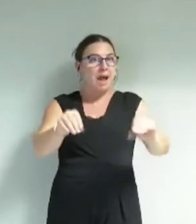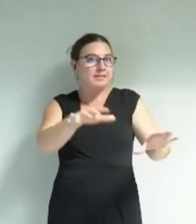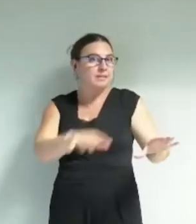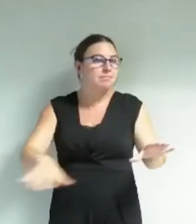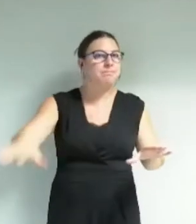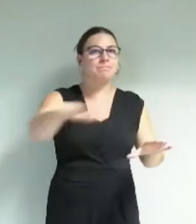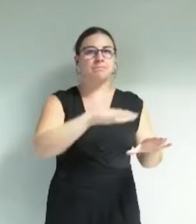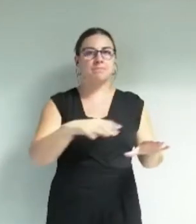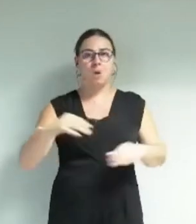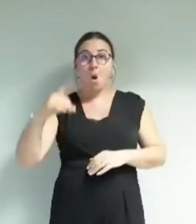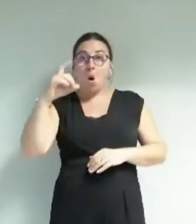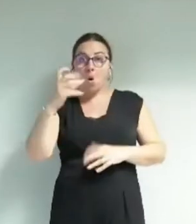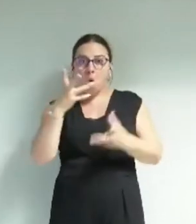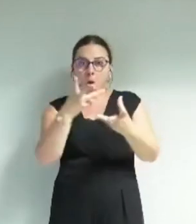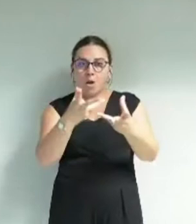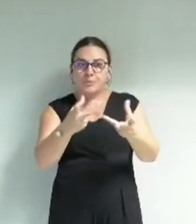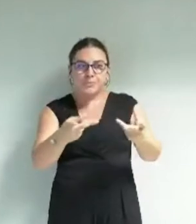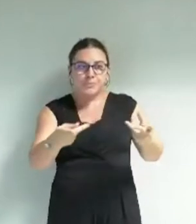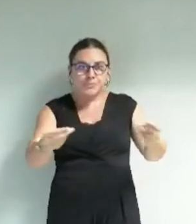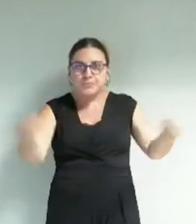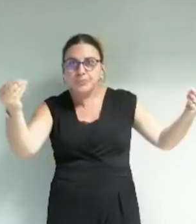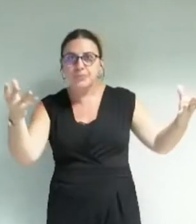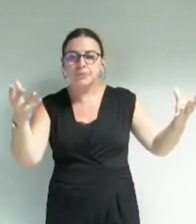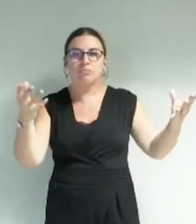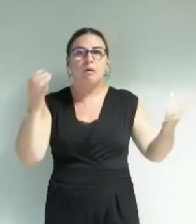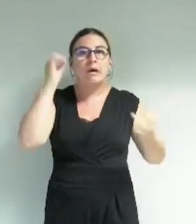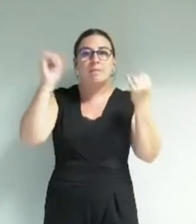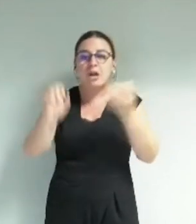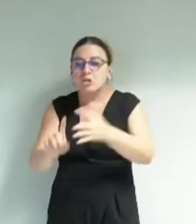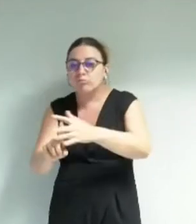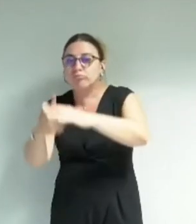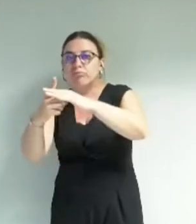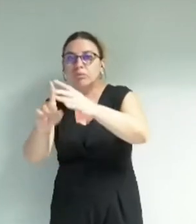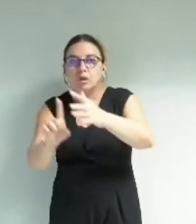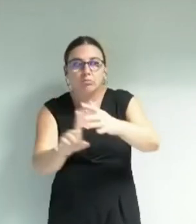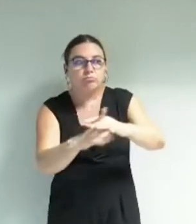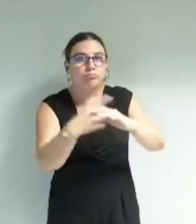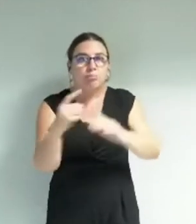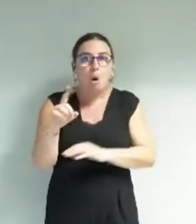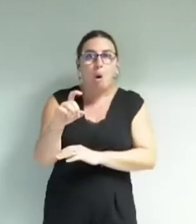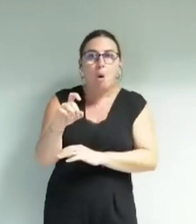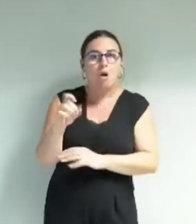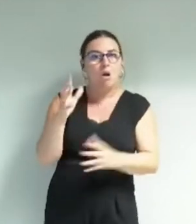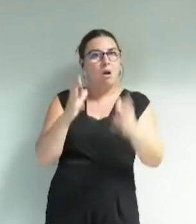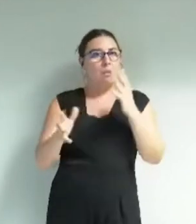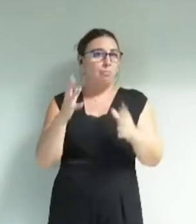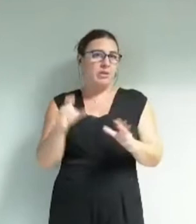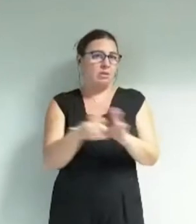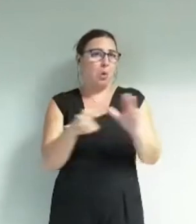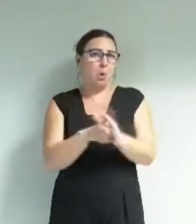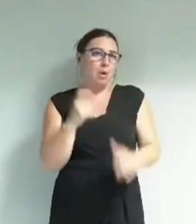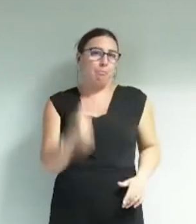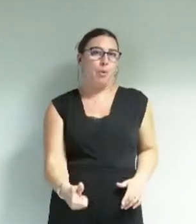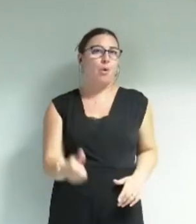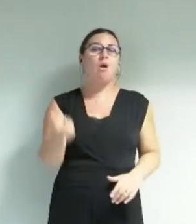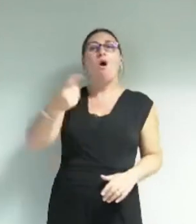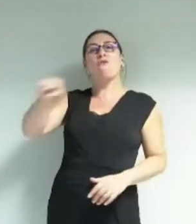là aussi l'eau est disparue. Et si elle revient un peu par endroits, l'eau est loin d'être aussi présente à Grenoble que vous essayez